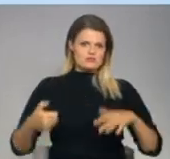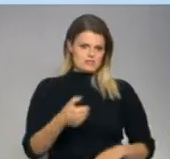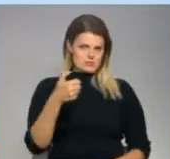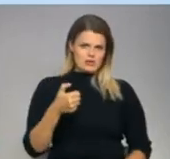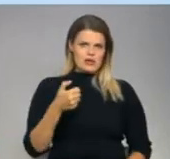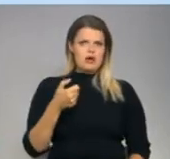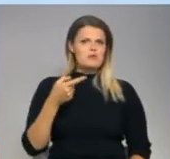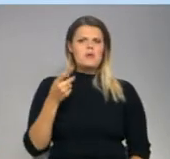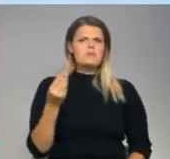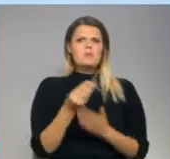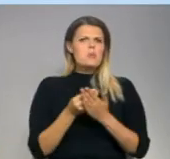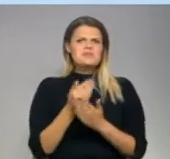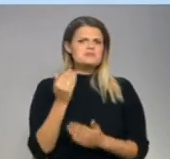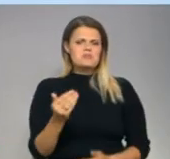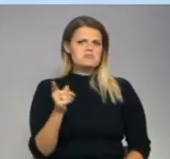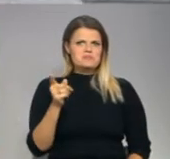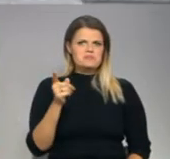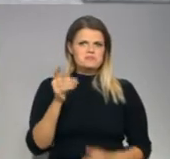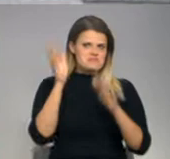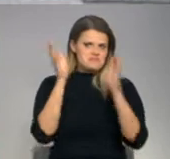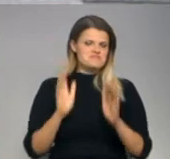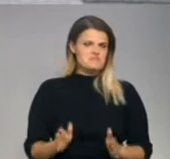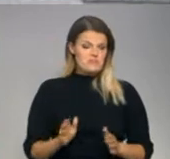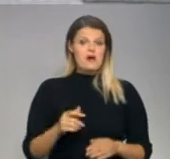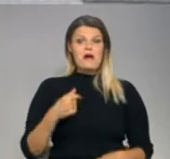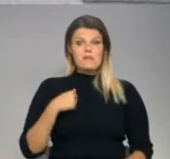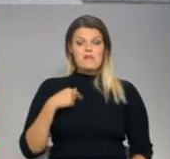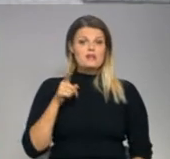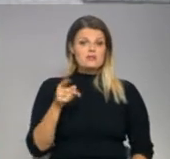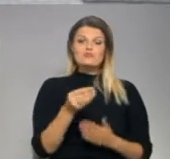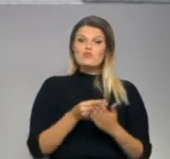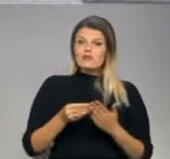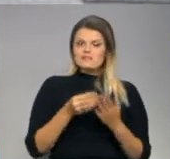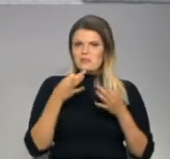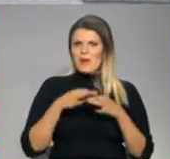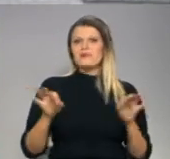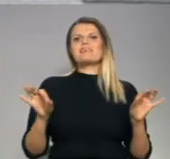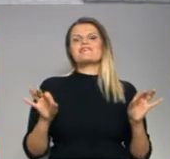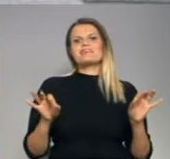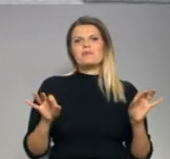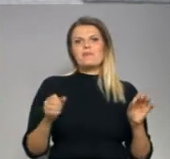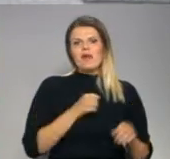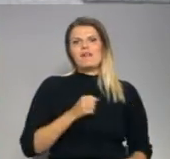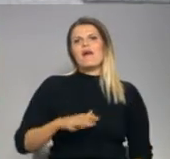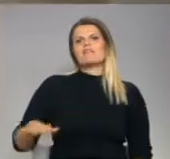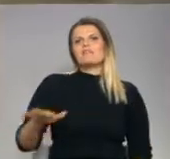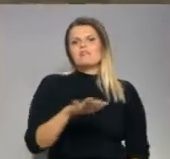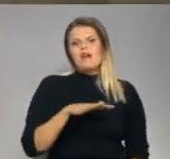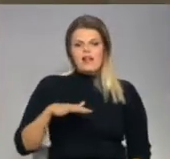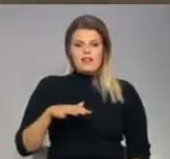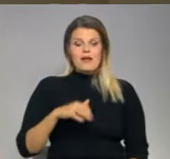Ko tu zini par šo pieminekļu? Ko tev tas nozīmē? Man šis pieminekļas nozīmē brīvību Latgalei.